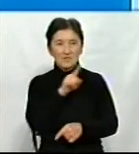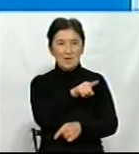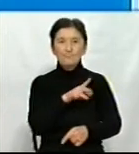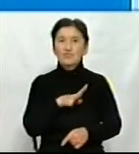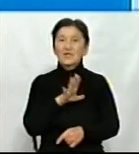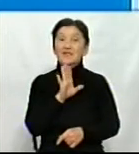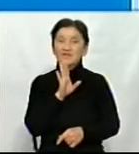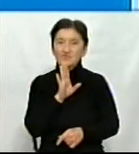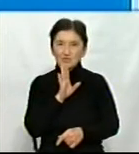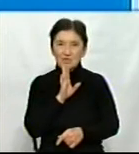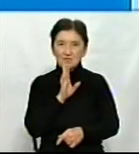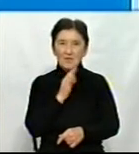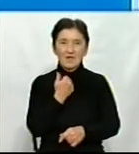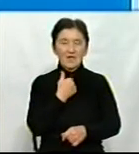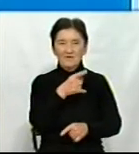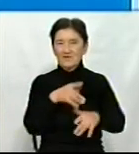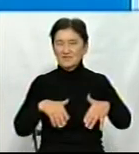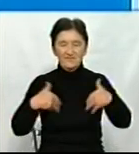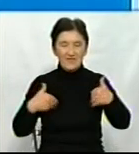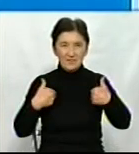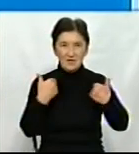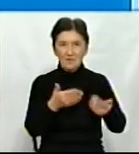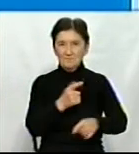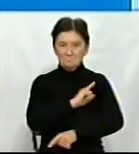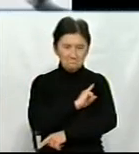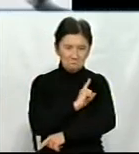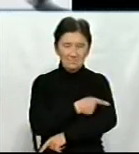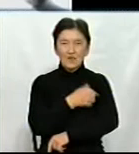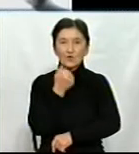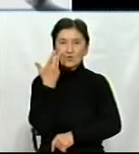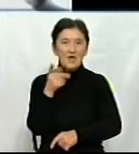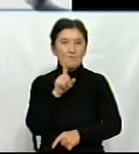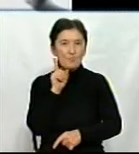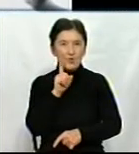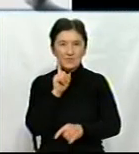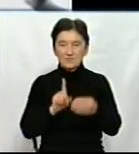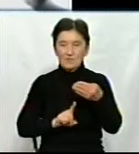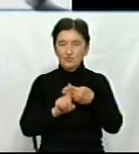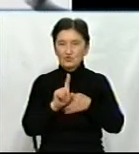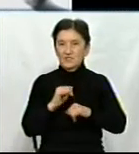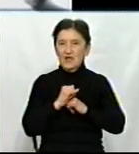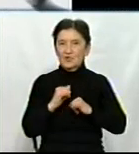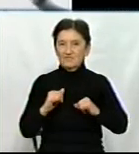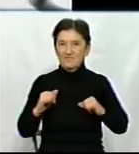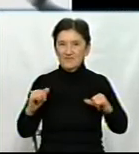стартапом. Це дуже круто, коли молодь починає розвивати аграрні